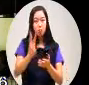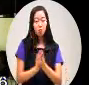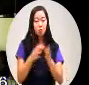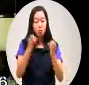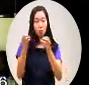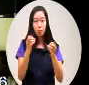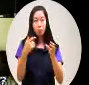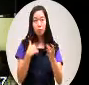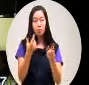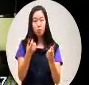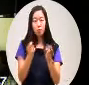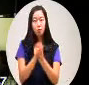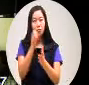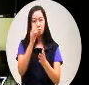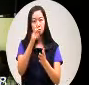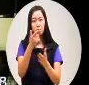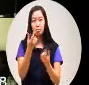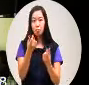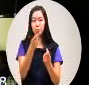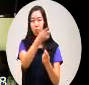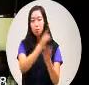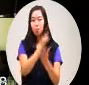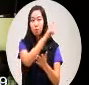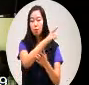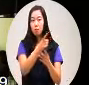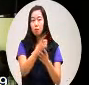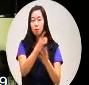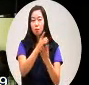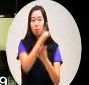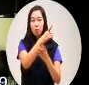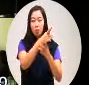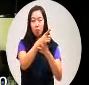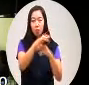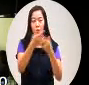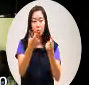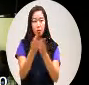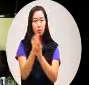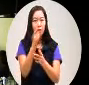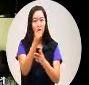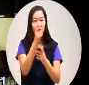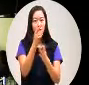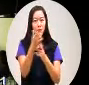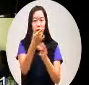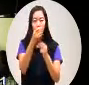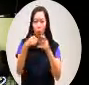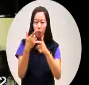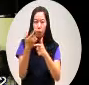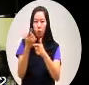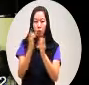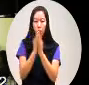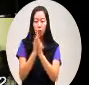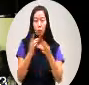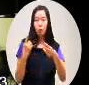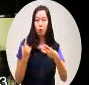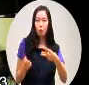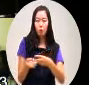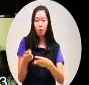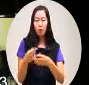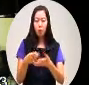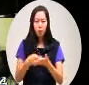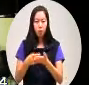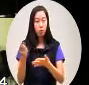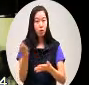我不好意思在讨论那么吓得其实状况都一样那桃园的比较严重